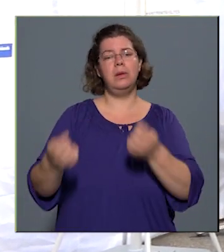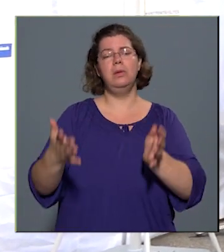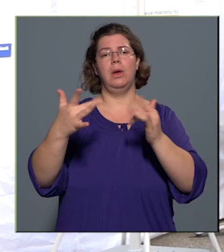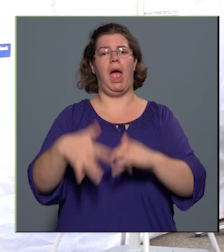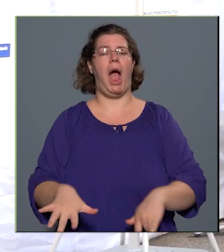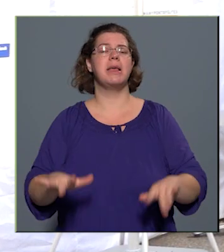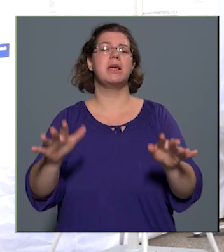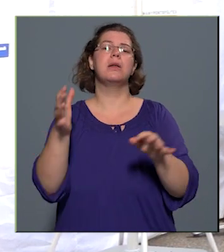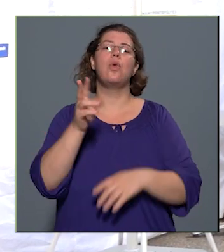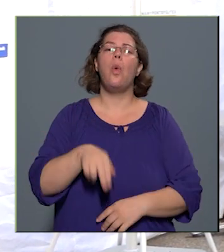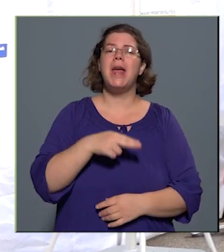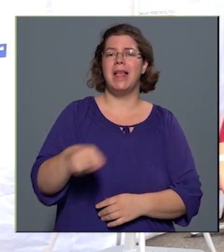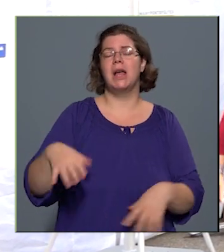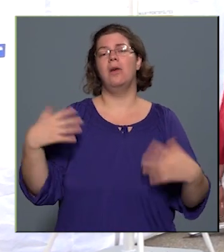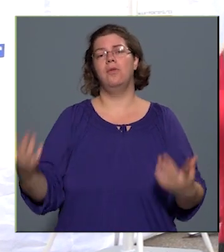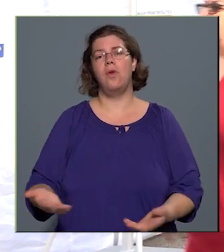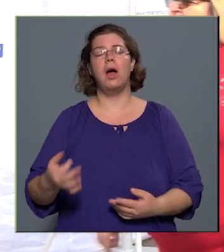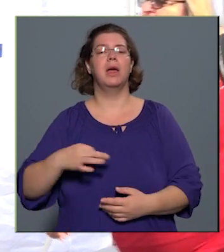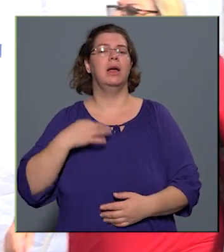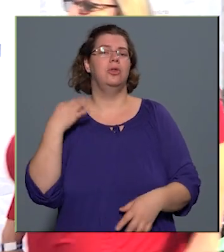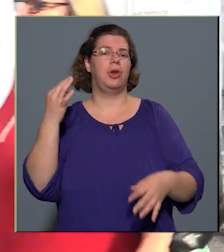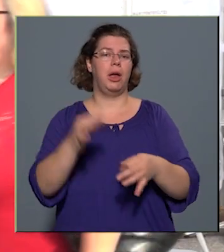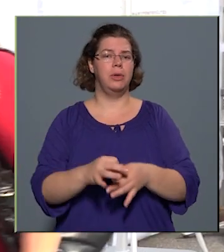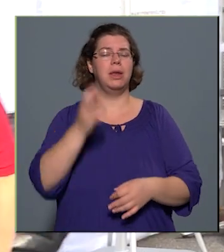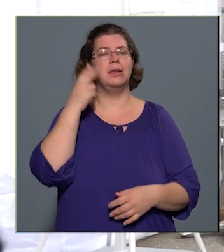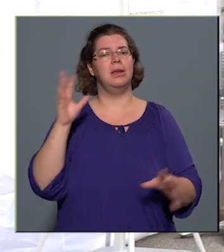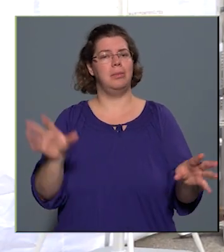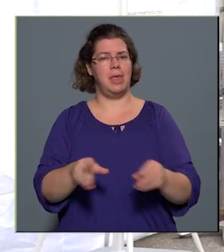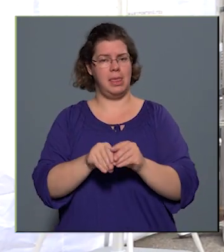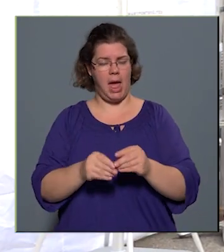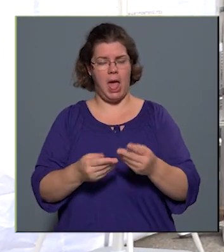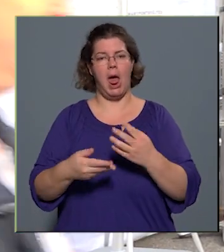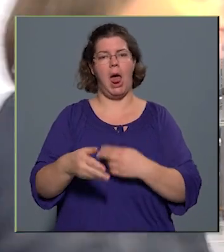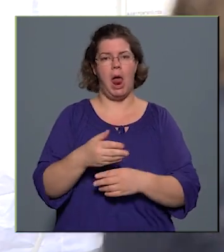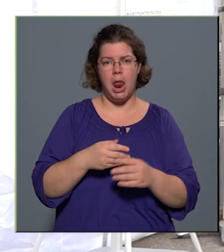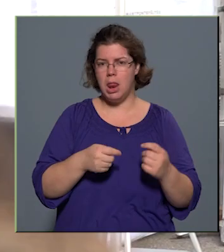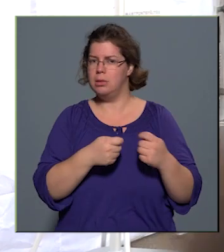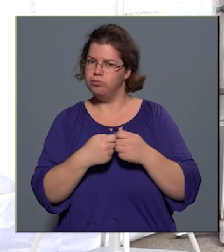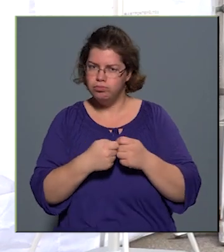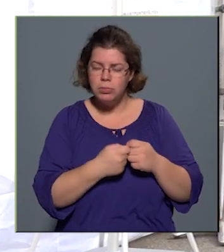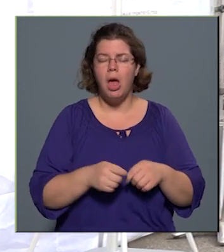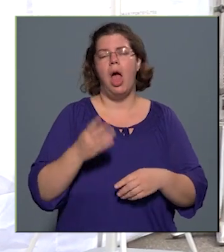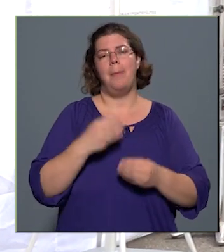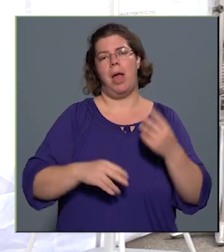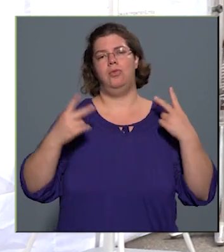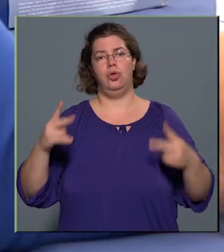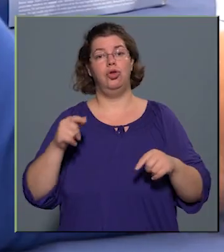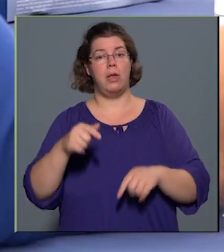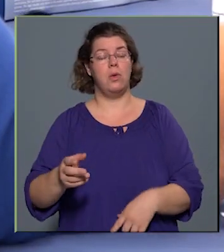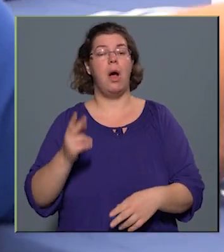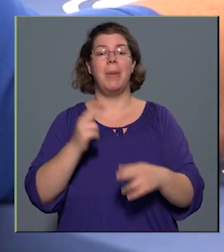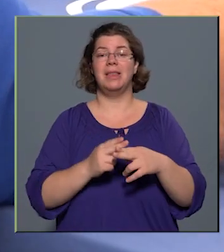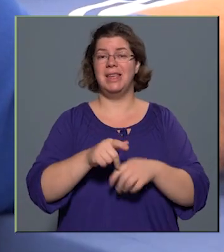szakrendelőintézettel együttműködésbe kerül megrendezésre, hiszen nagyon fontos az, hogy azok a paciensek, akik